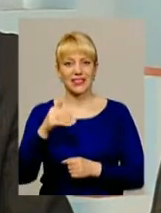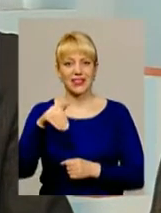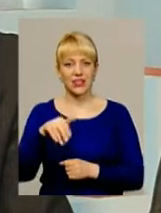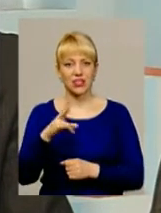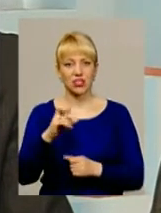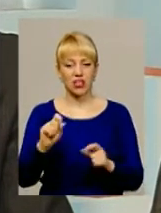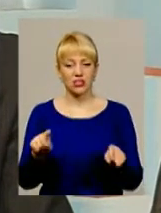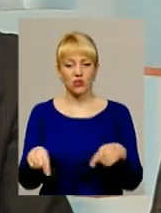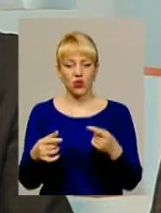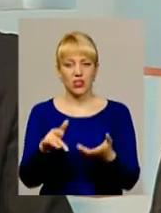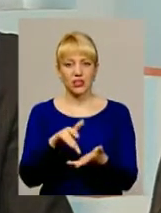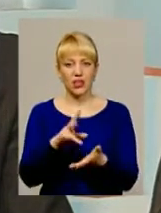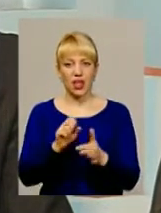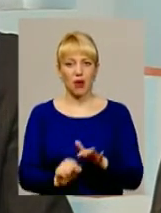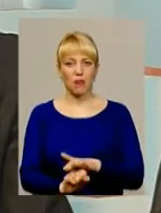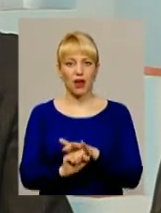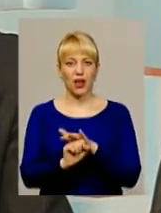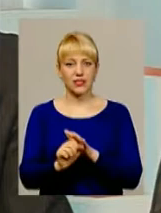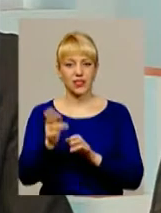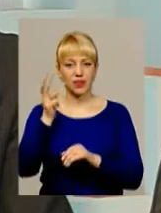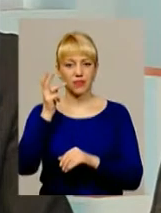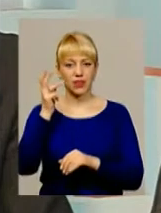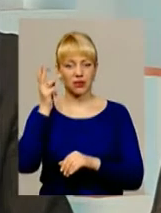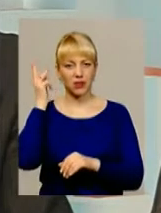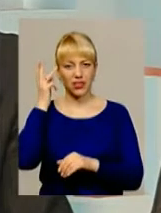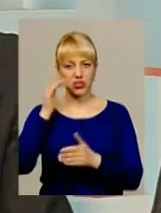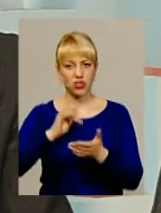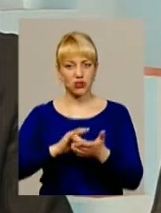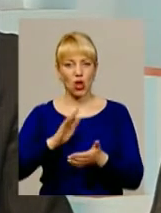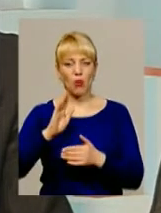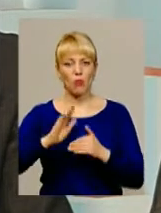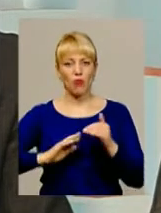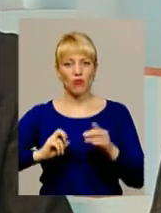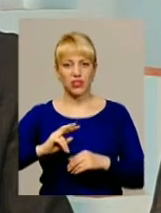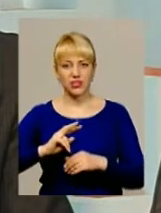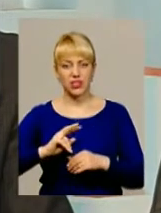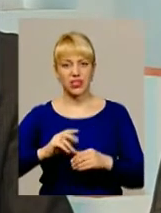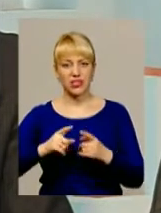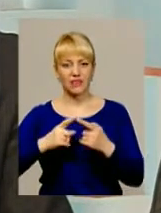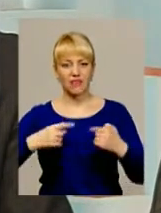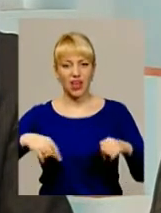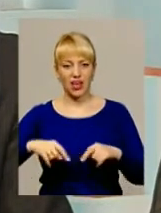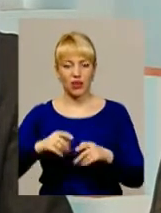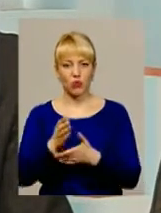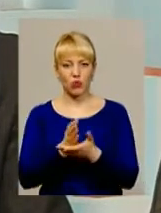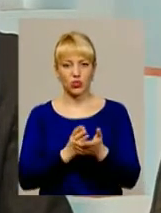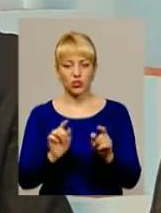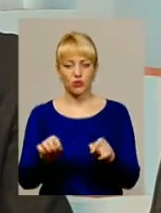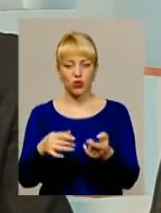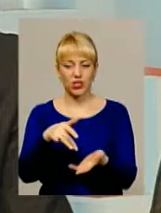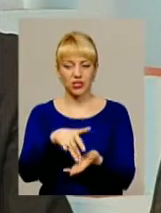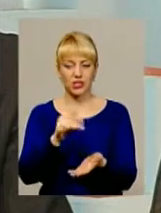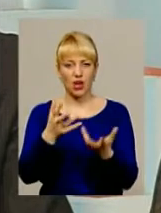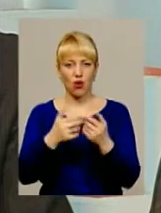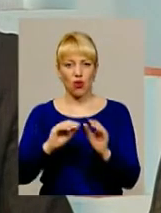центру на базі Хмельницького центру професійної освіти сфери послуг, створення центру і обладнання